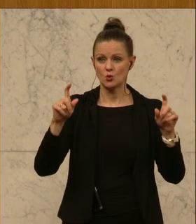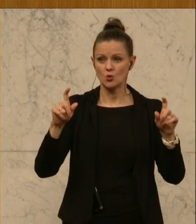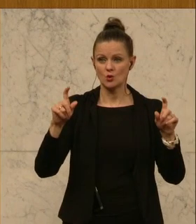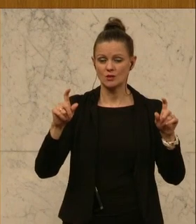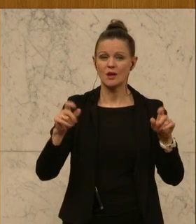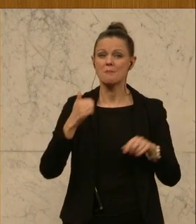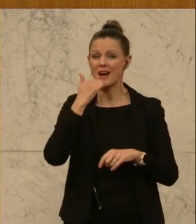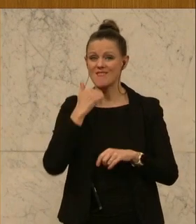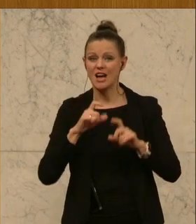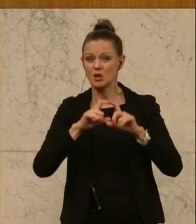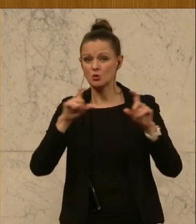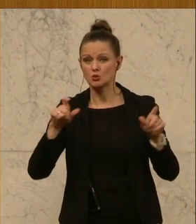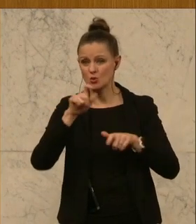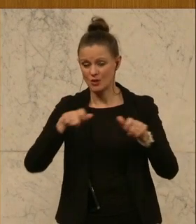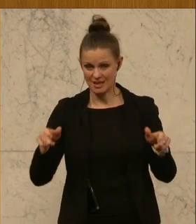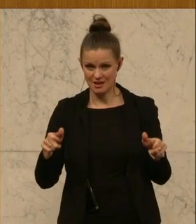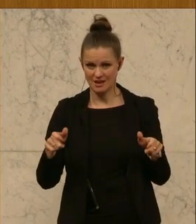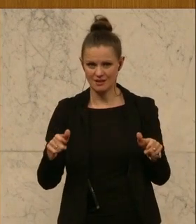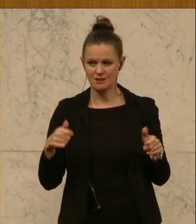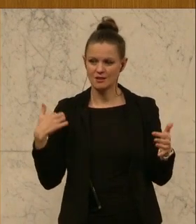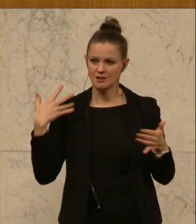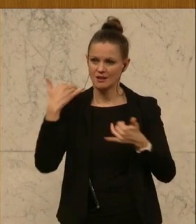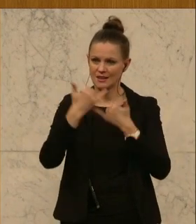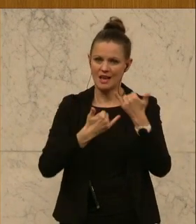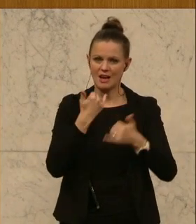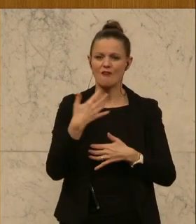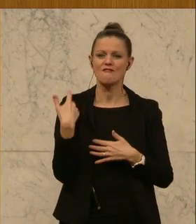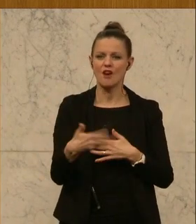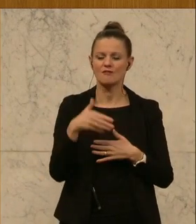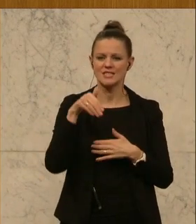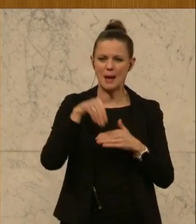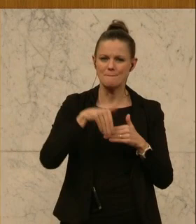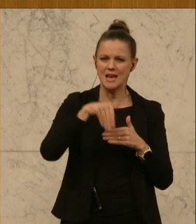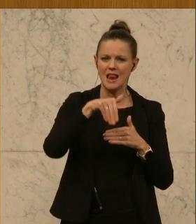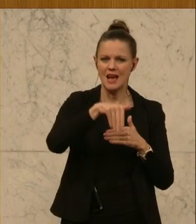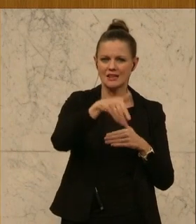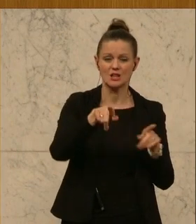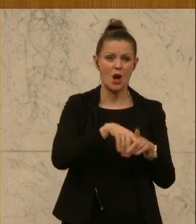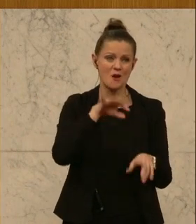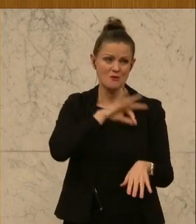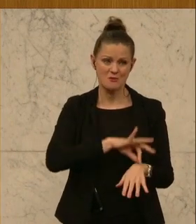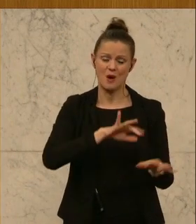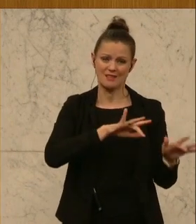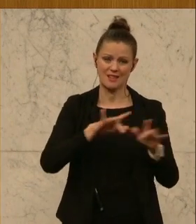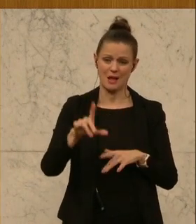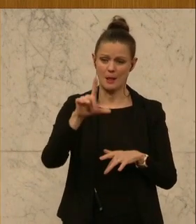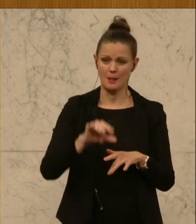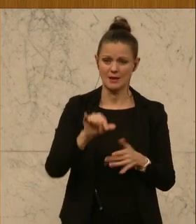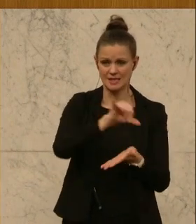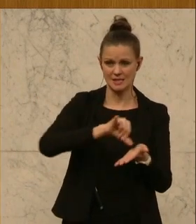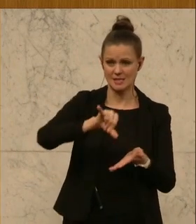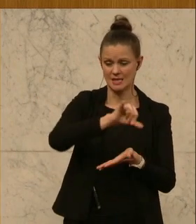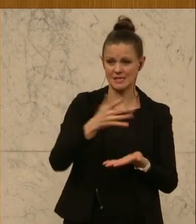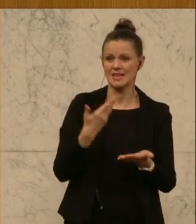als Schuldner in diesen Jahren etwa mit 50 Milliarden davon profitiert, von diesen niedrigen Zinsen.